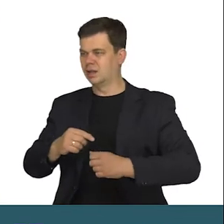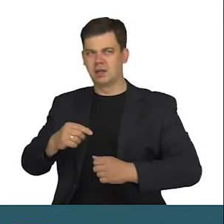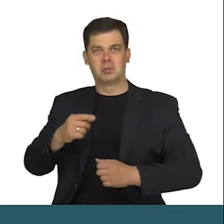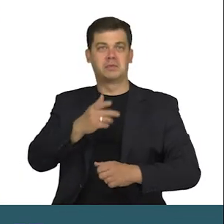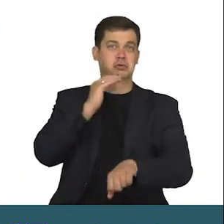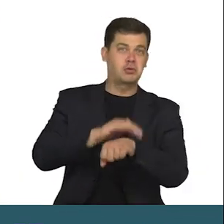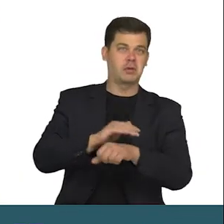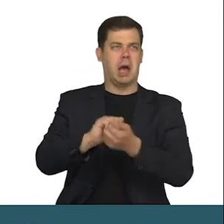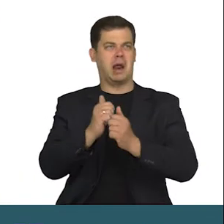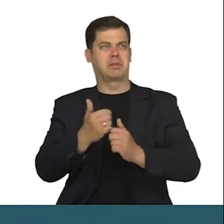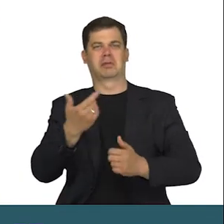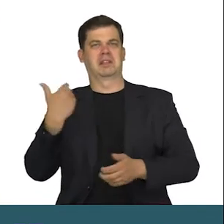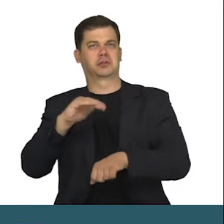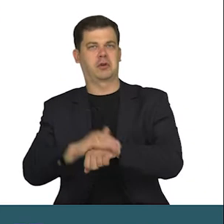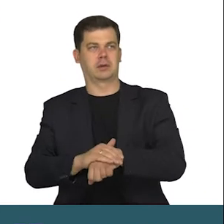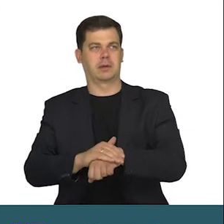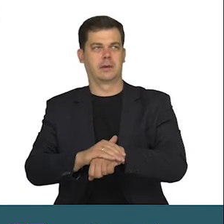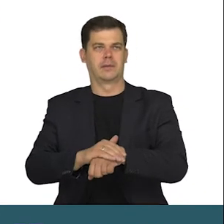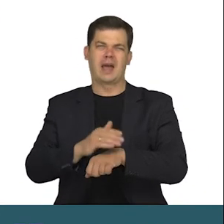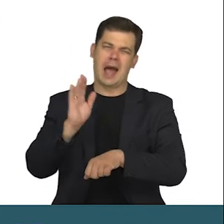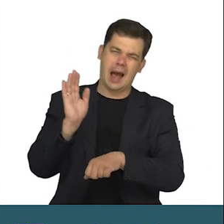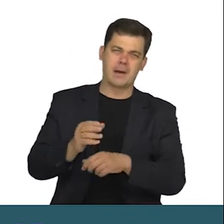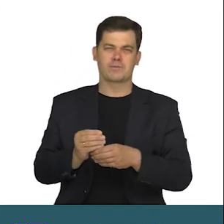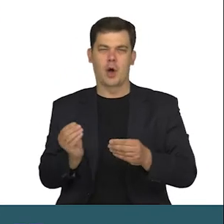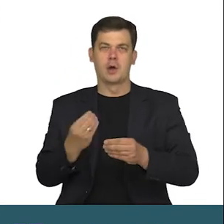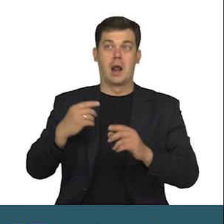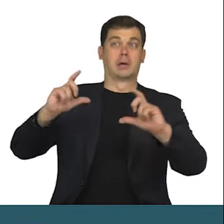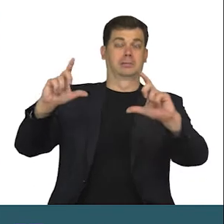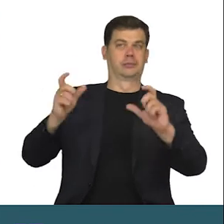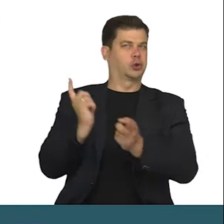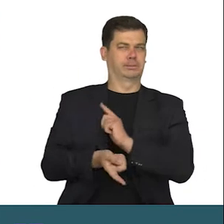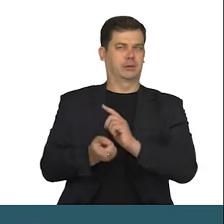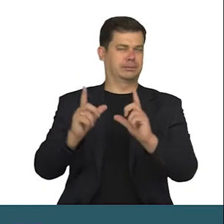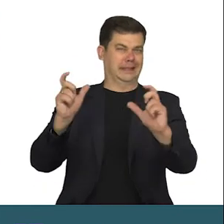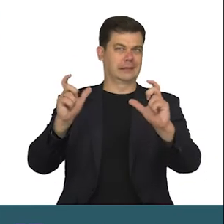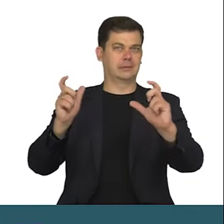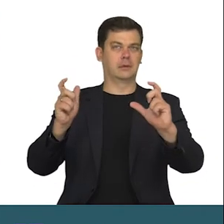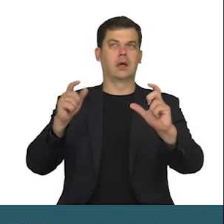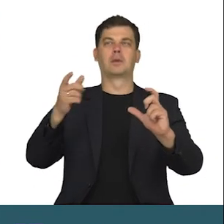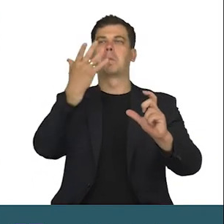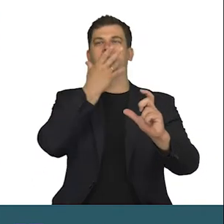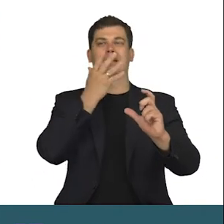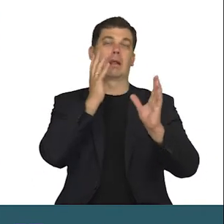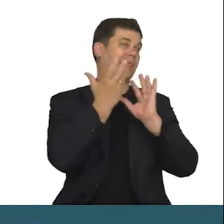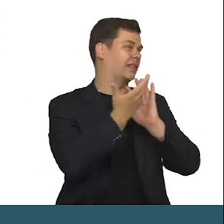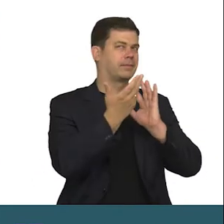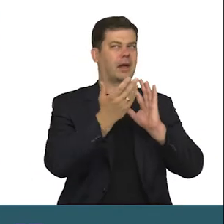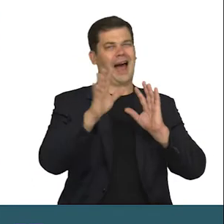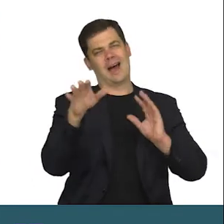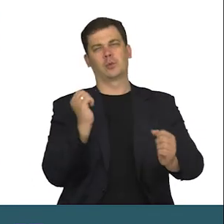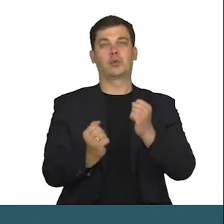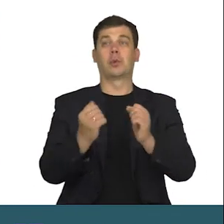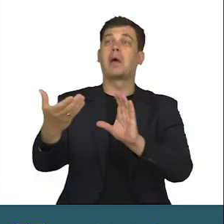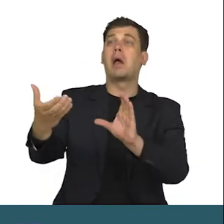znak zgody, ni w proteście. Korzystam z okazji i robię pośpiesznie fotkę. Nie ta pozycja, co chciałem, ale przecież nie będę